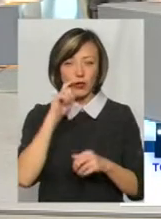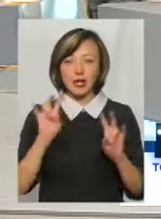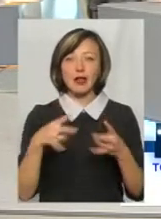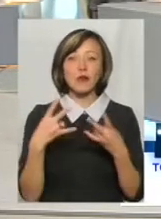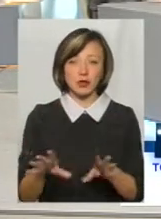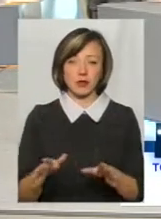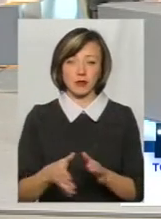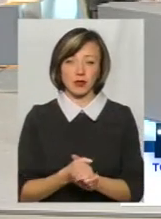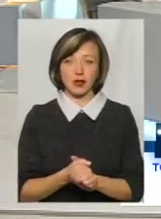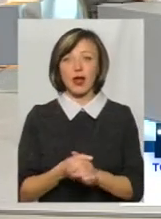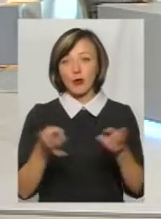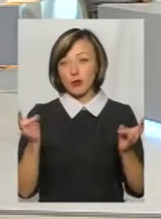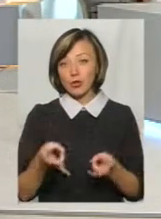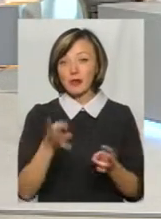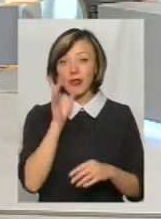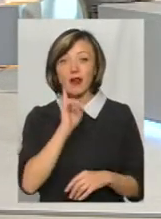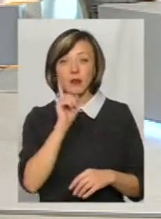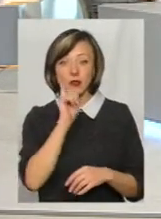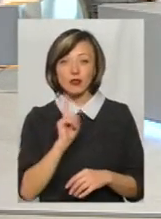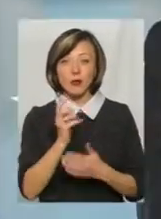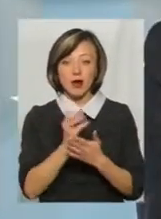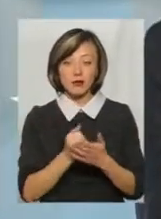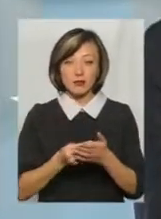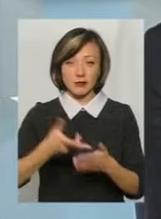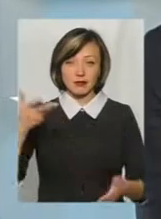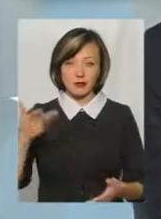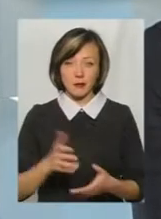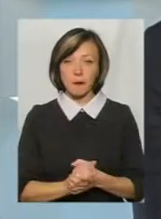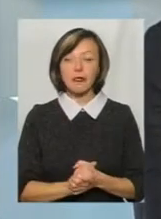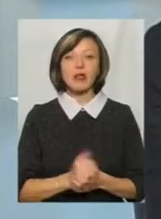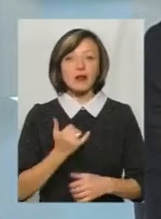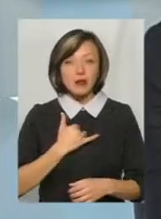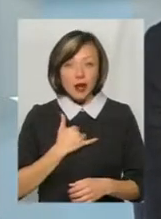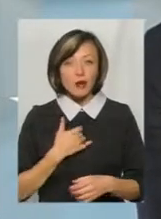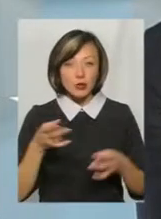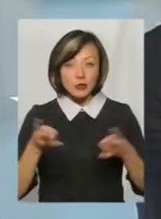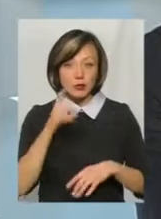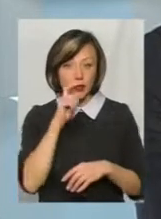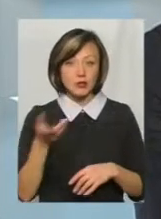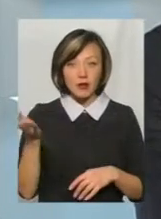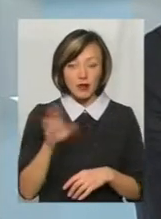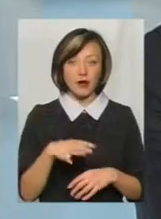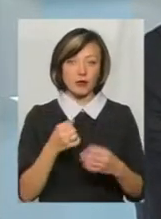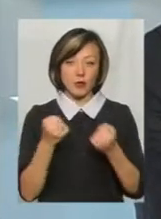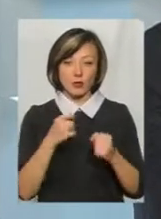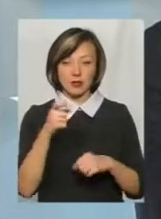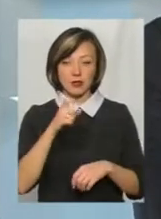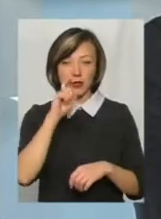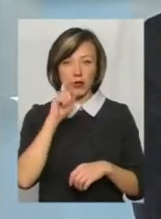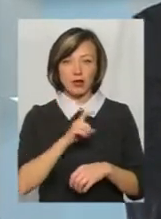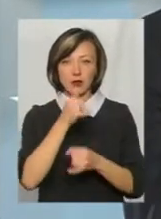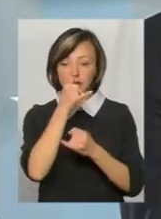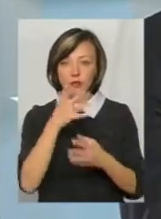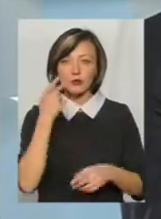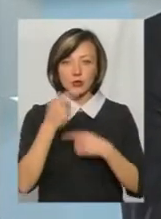потрібна. Ну чи потрібна на певний час, щоб ресурси з неї витягнути. В мене потрібно українцям. Давайте боремося з нашою країною. Ми не